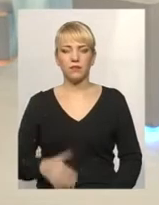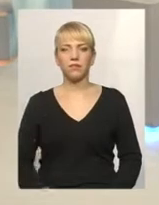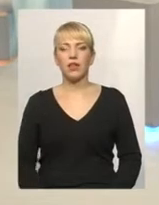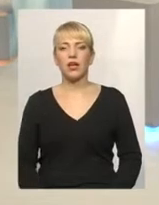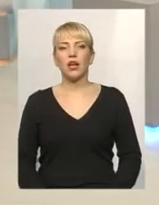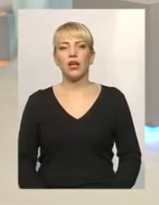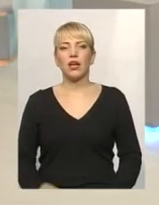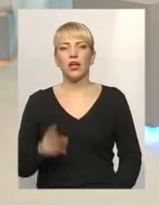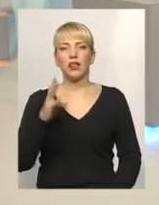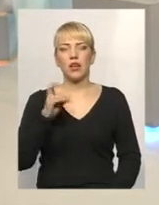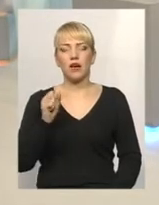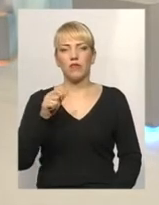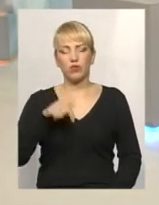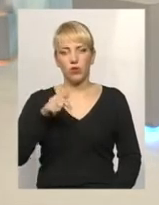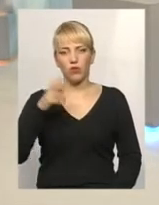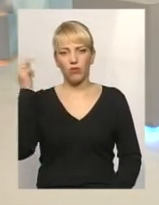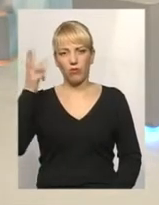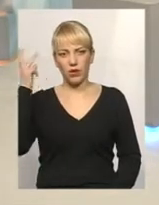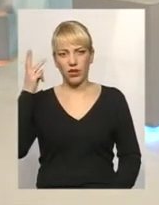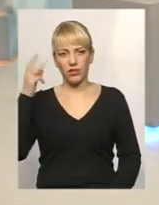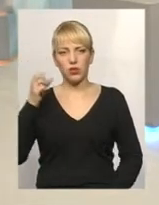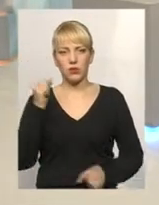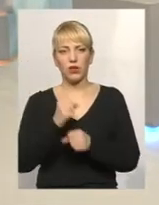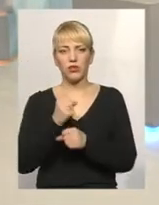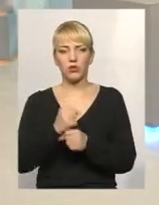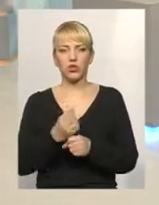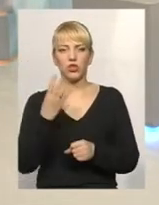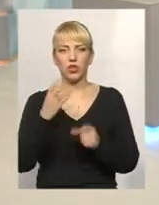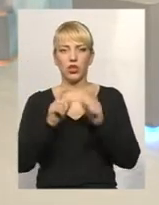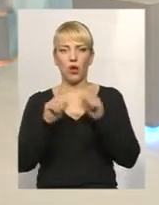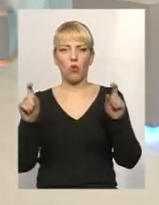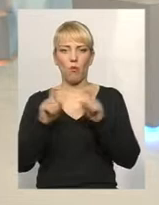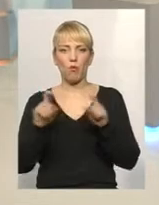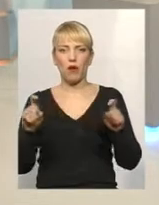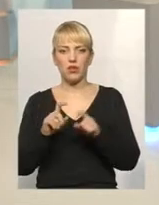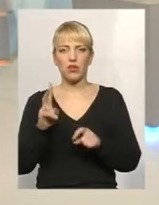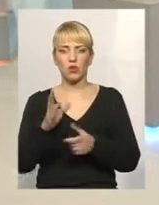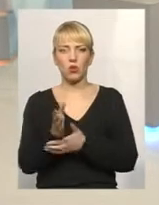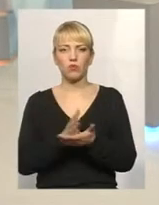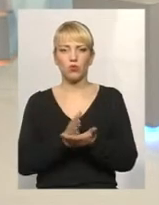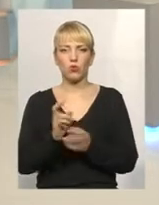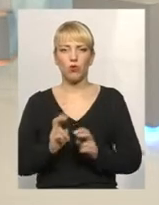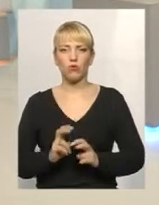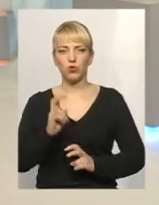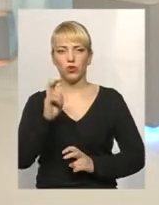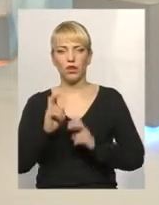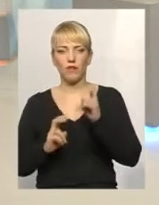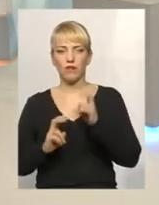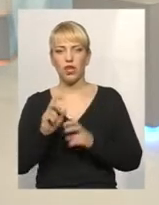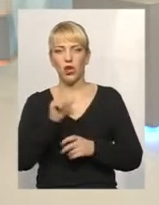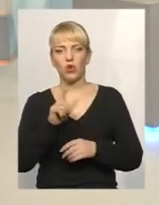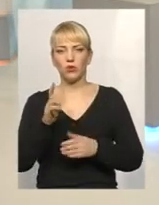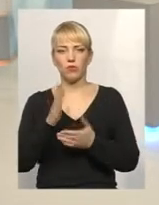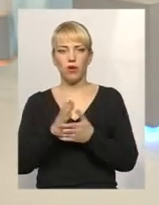сьогодні в місті Хмельницькому, якщо я не помиляюся, працюють 4 компанії, які обслуговують ліфти. Так, так. Тобто люди мають